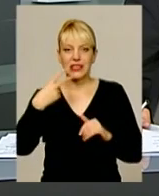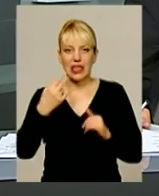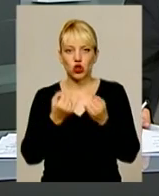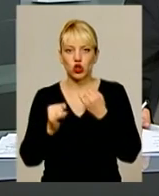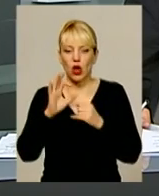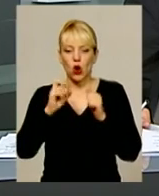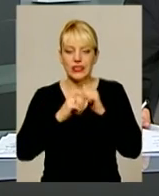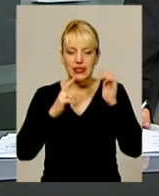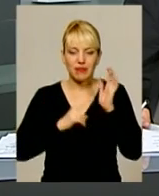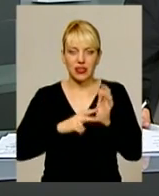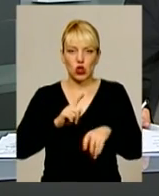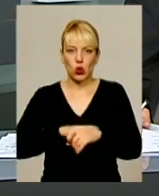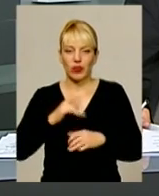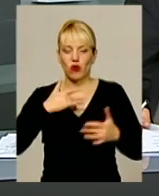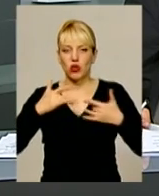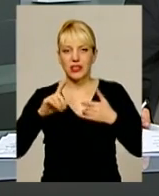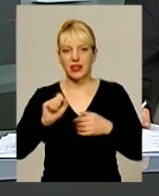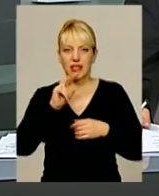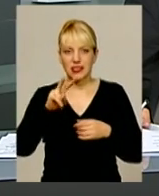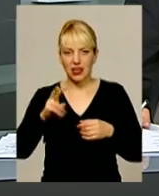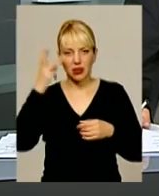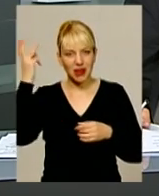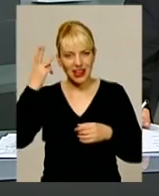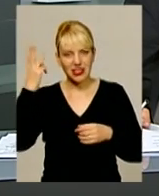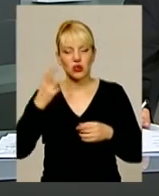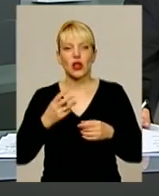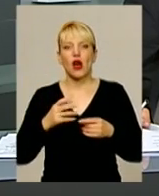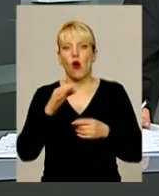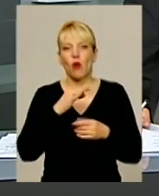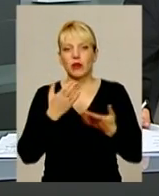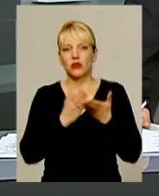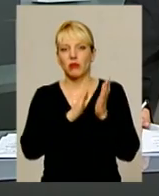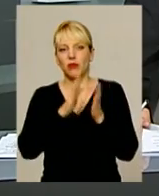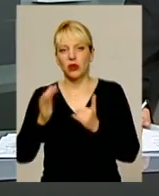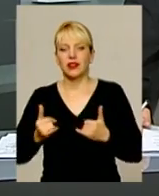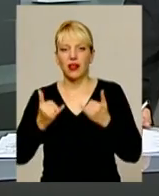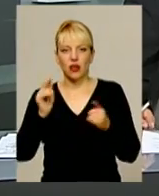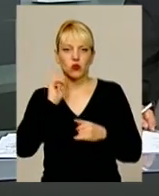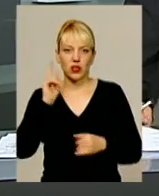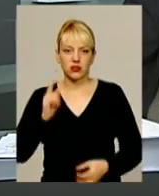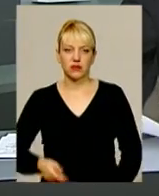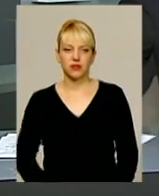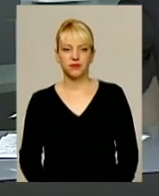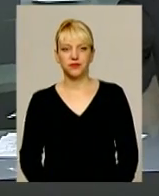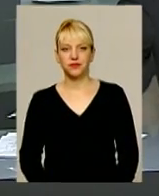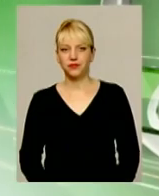17-й годині у концертній залі Хмельницької обласної бібліотеки для юнацтва. Вхід буде вільний.